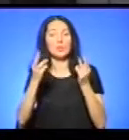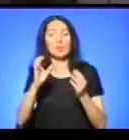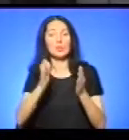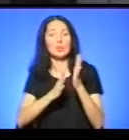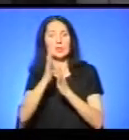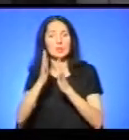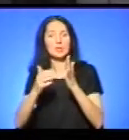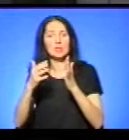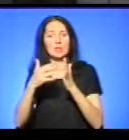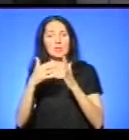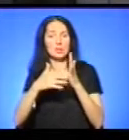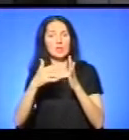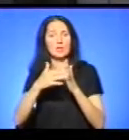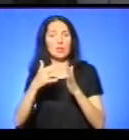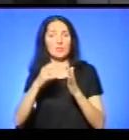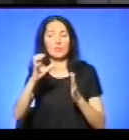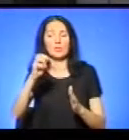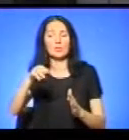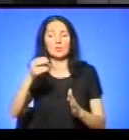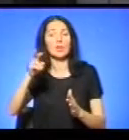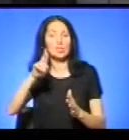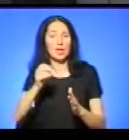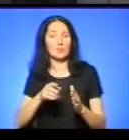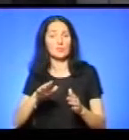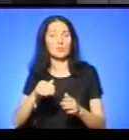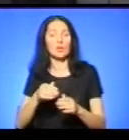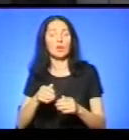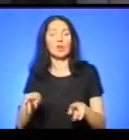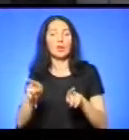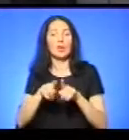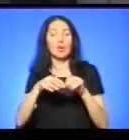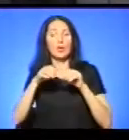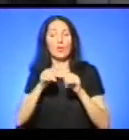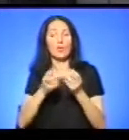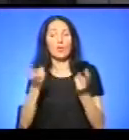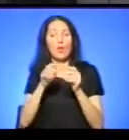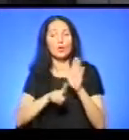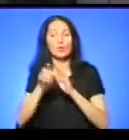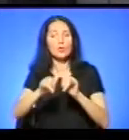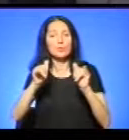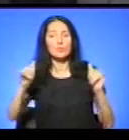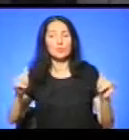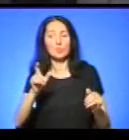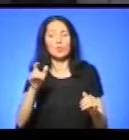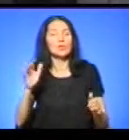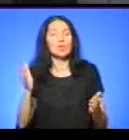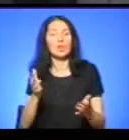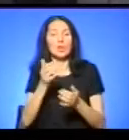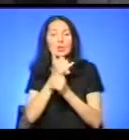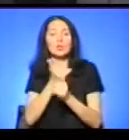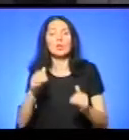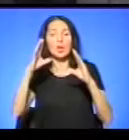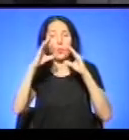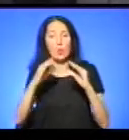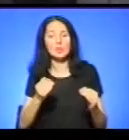просто настільки охопилася велика територія вогнем, що люди не встигали втекти. Я